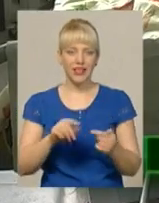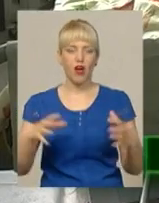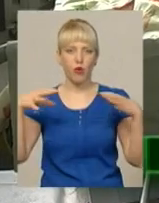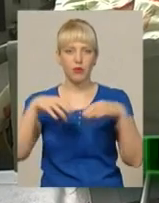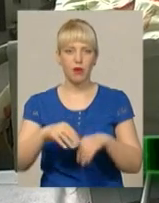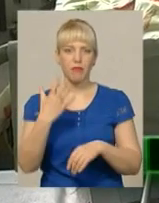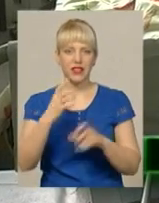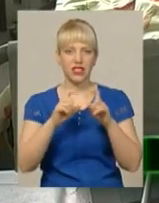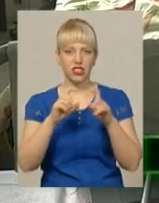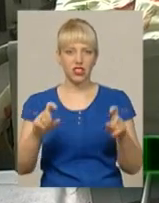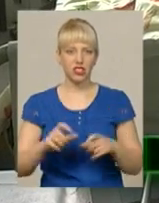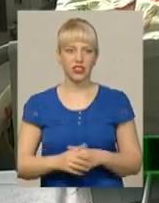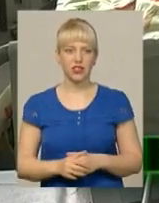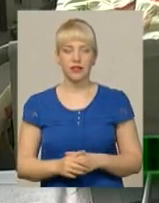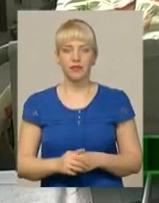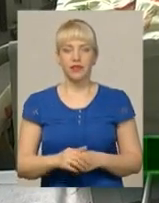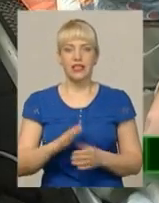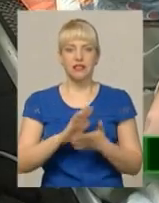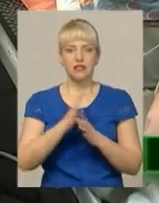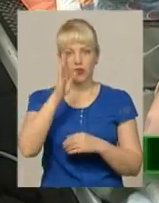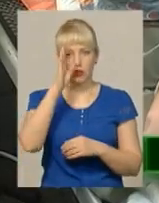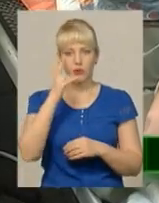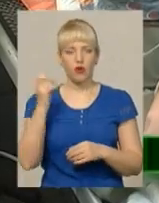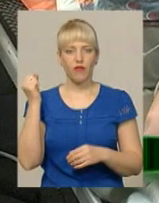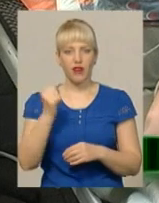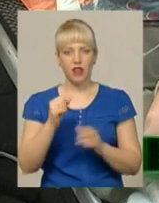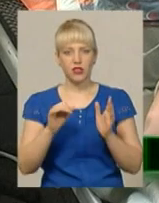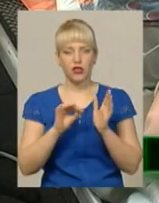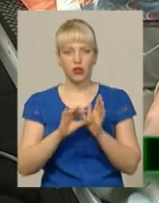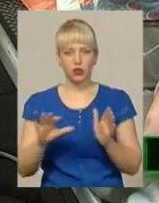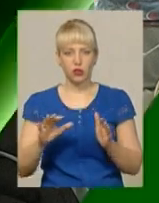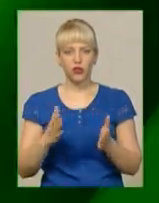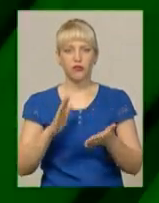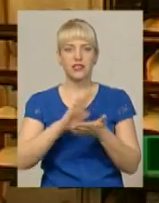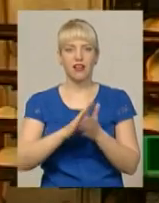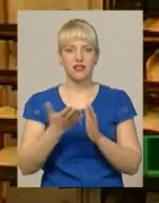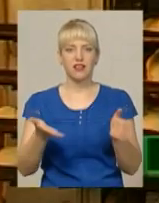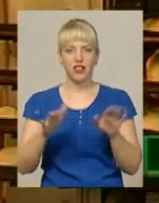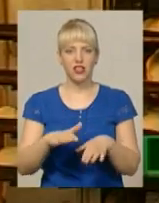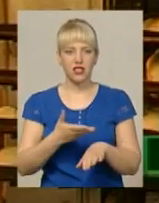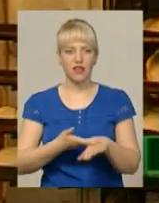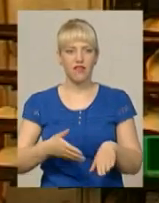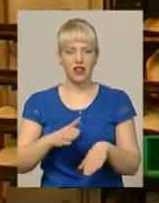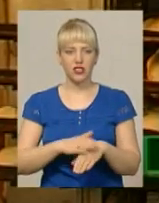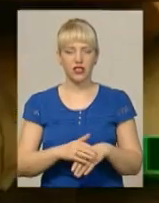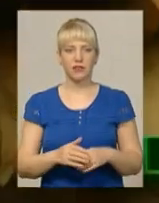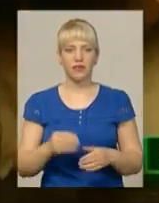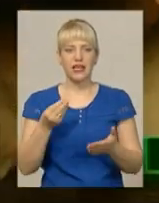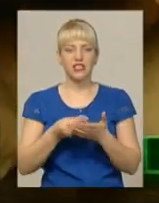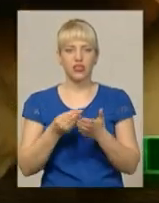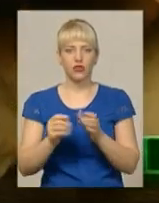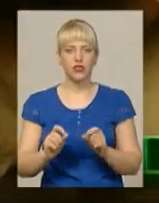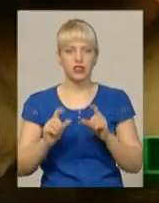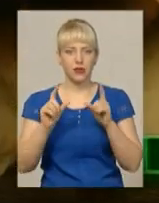Небезпечний селфі, стан хлопчика, якого уразило струмом на даху вагона, залишається важким. Ціновий стрибок соціальних хліб на